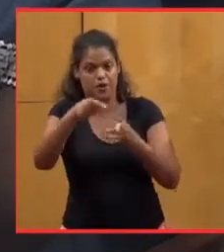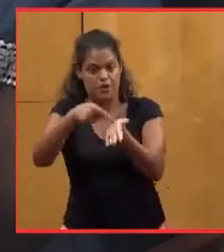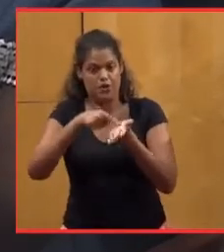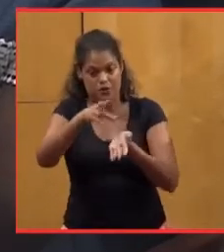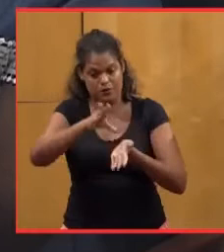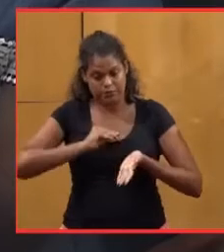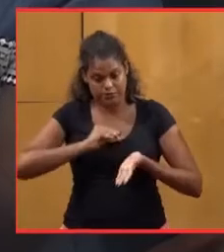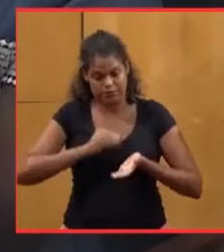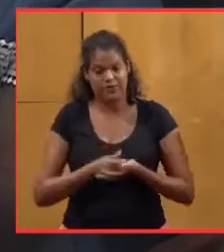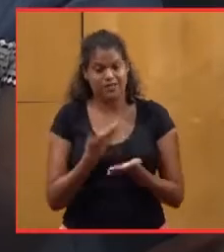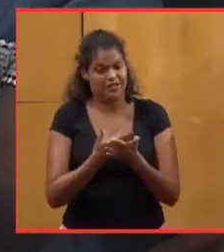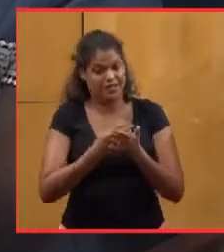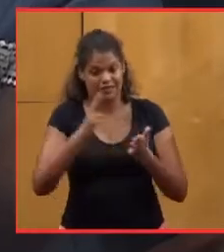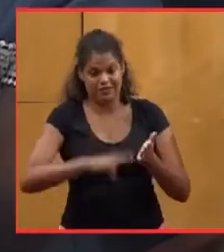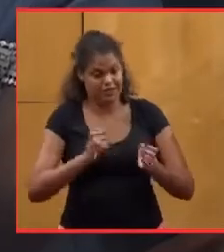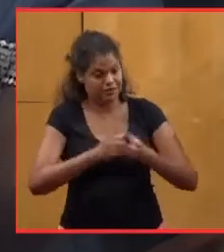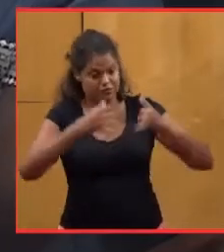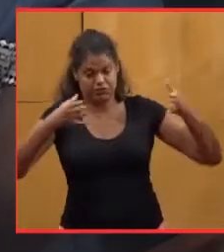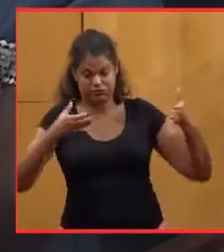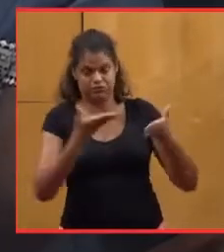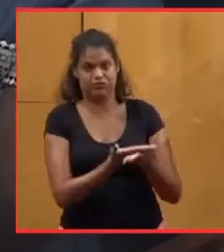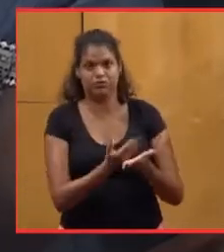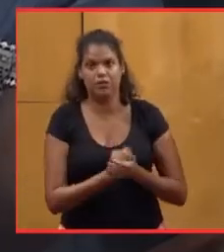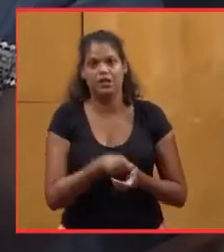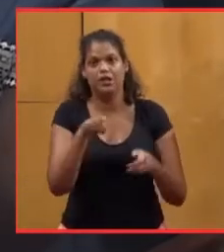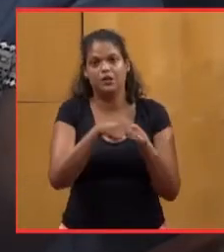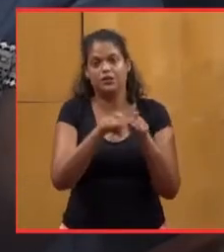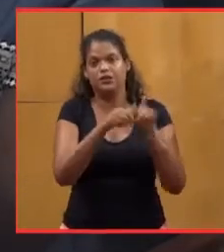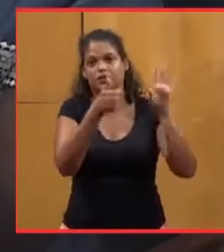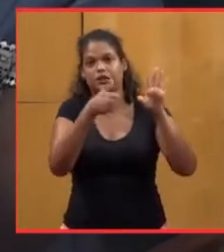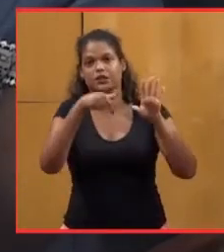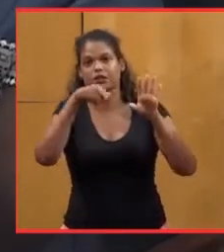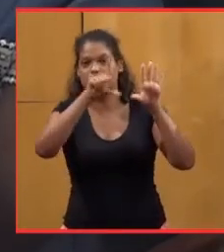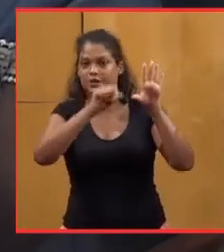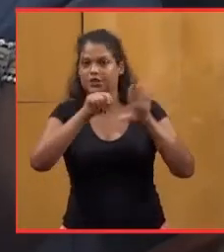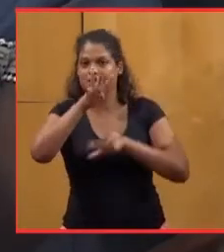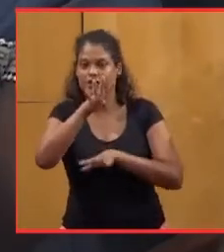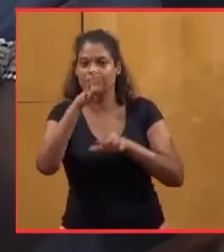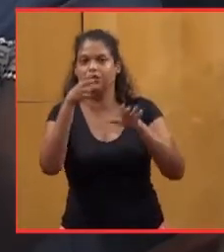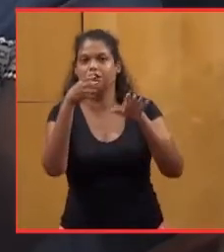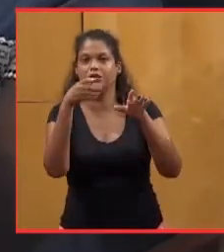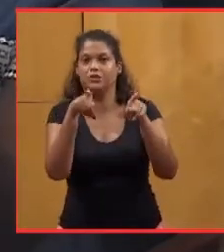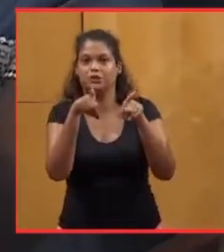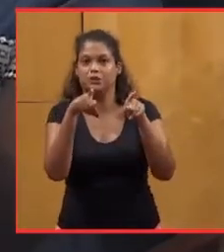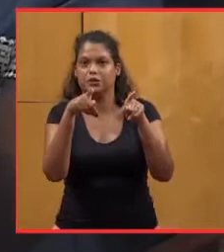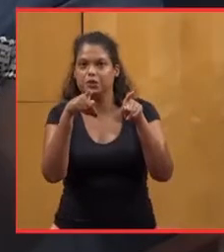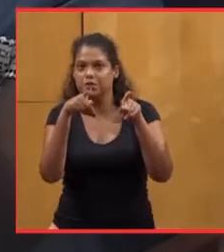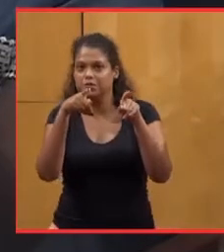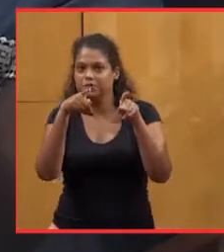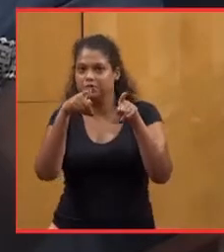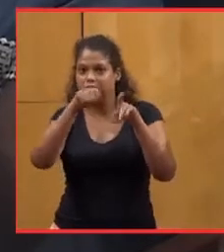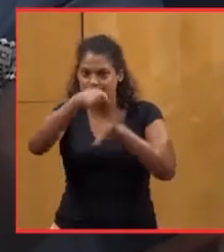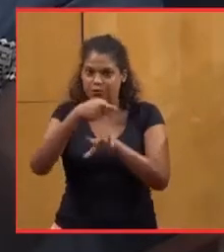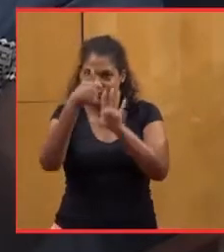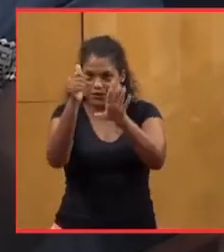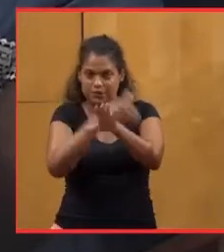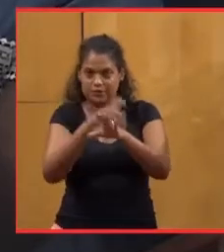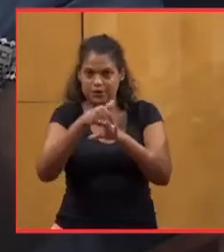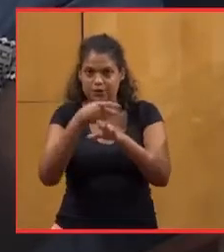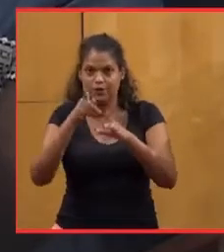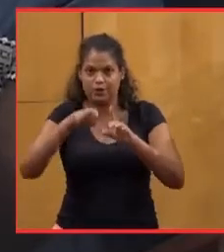énorme. Et en fonctionnement, c'est 74,6 millions d'euros mandatés, mais non payés en 2016.